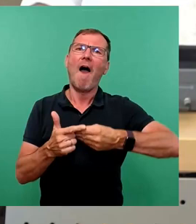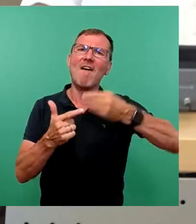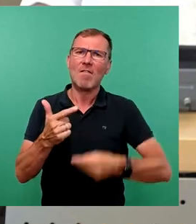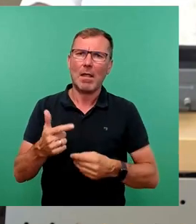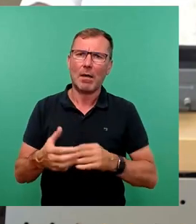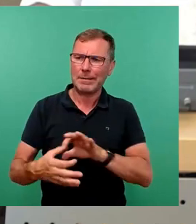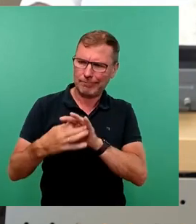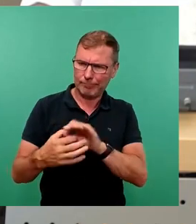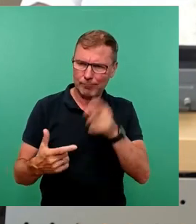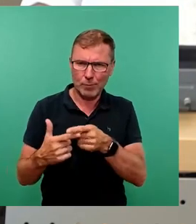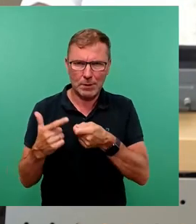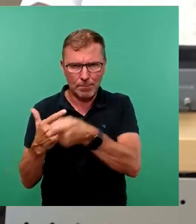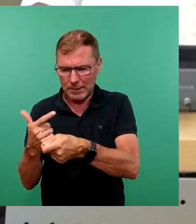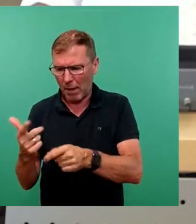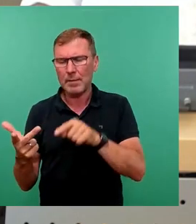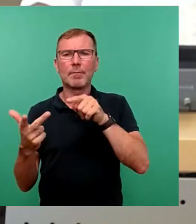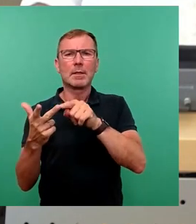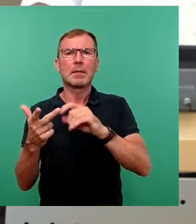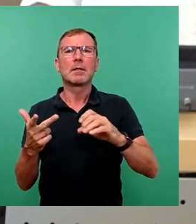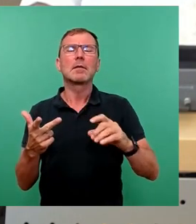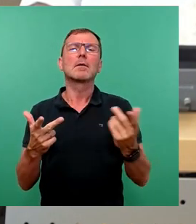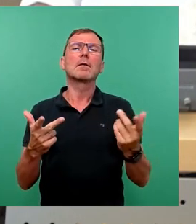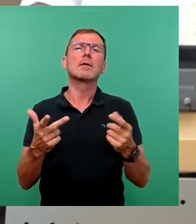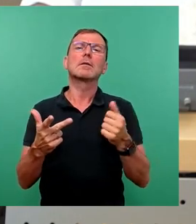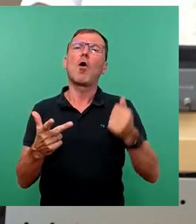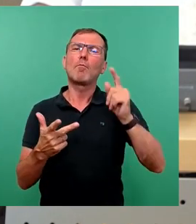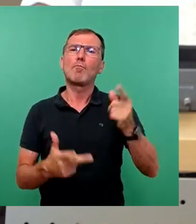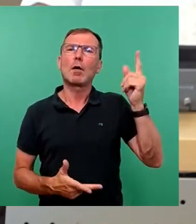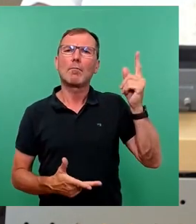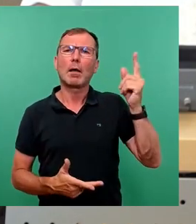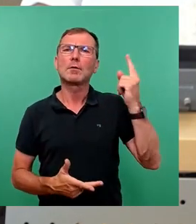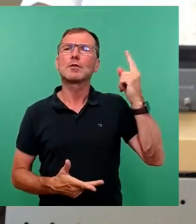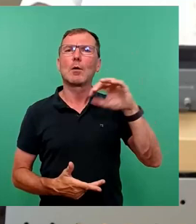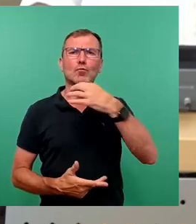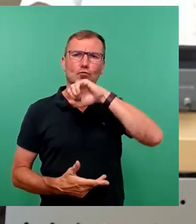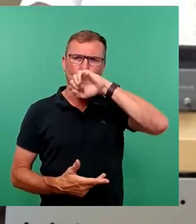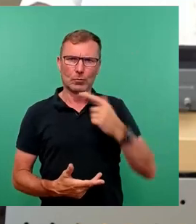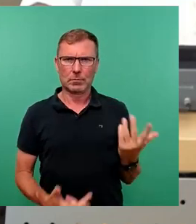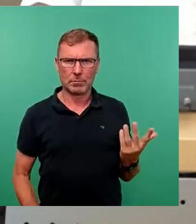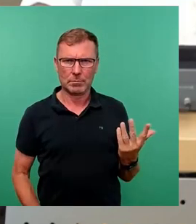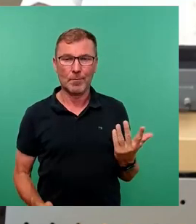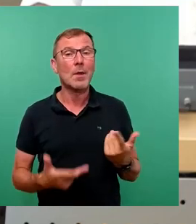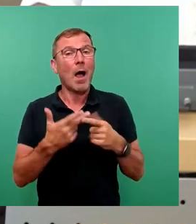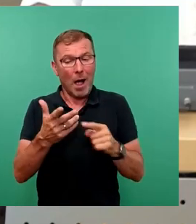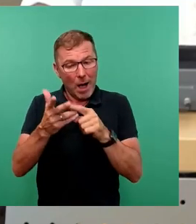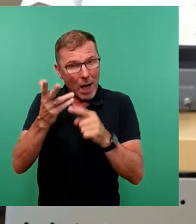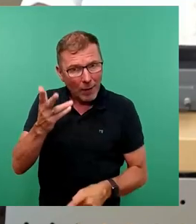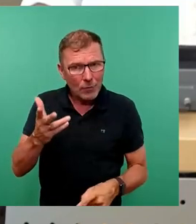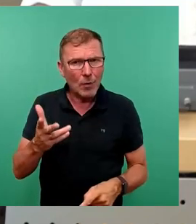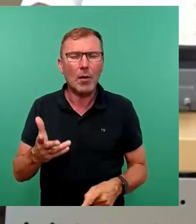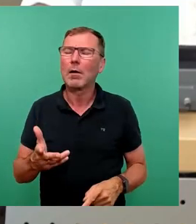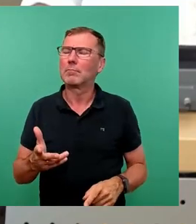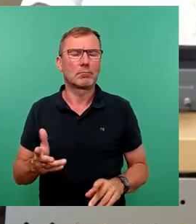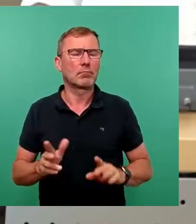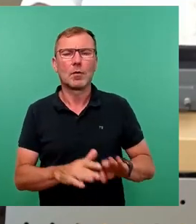sind oder c, die Sachen, die dem Oberbürgermeister in den Kram passen. Denn alles andere muss ihm dann vorgelegt werden.